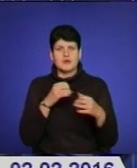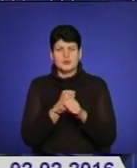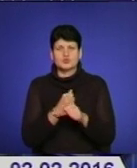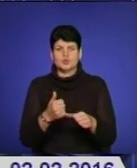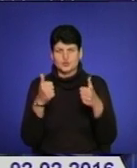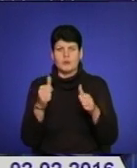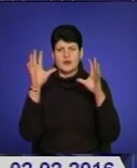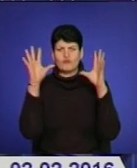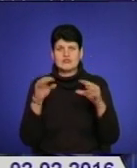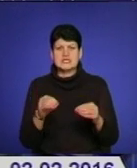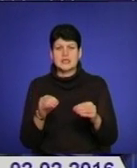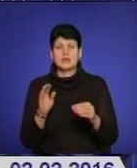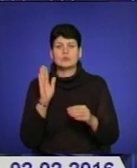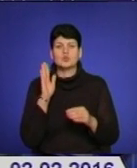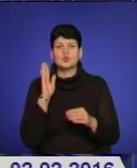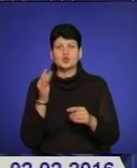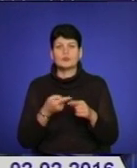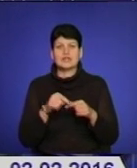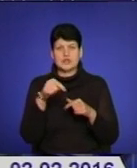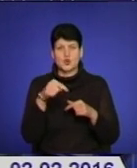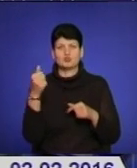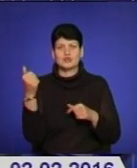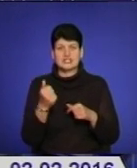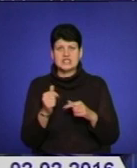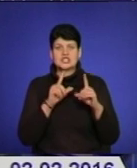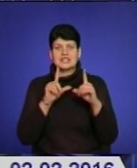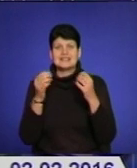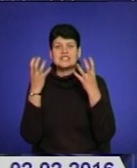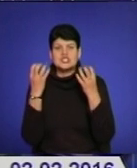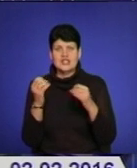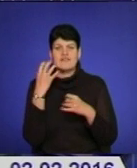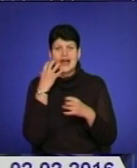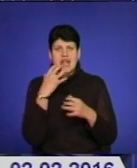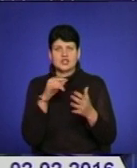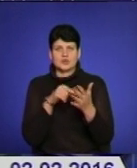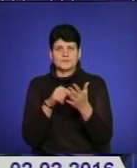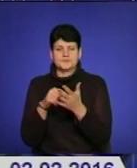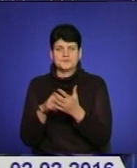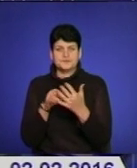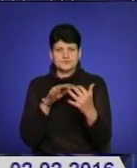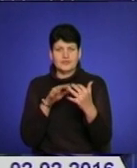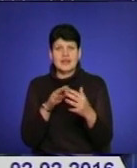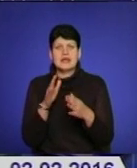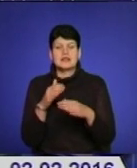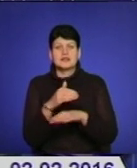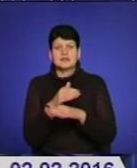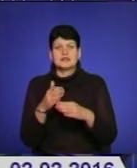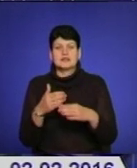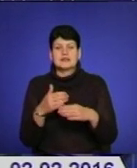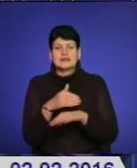усі. Будемо на цьому тижні відвідувати ще гарячі точки на лінії розмежування